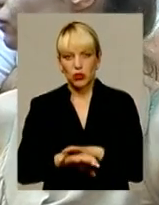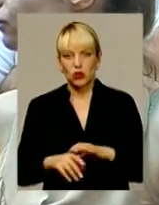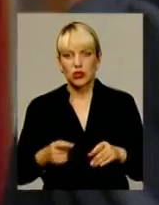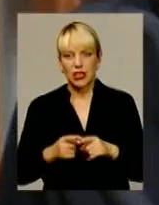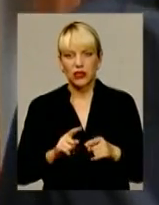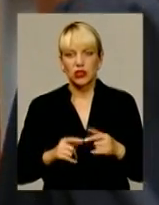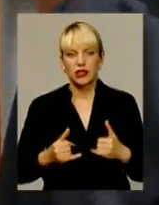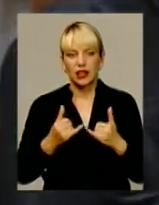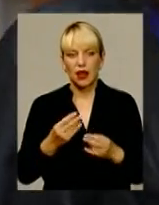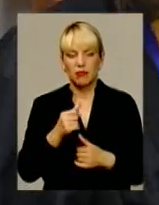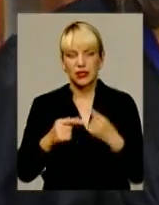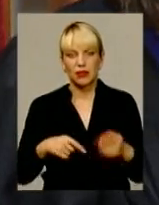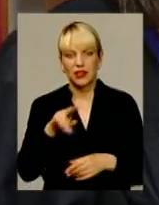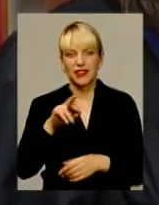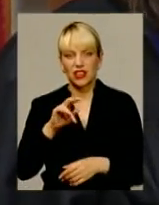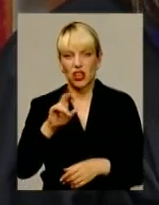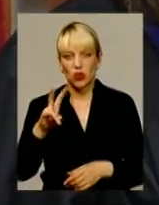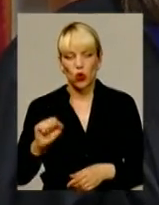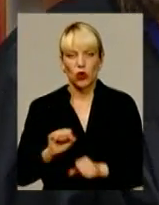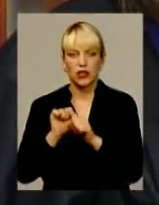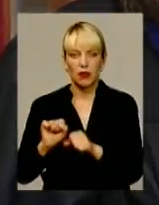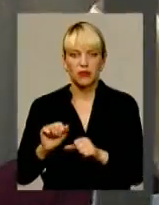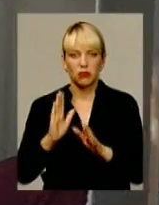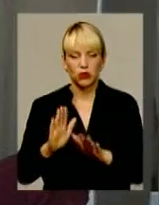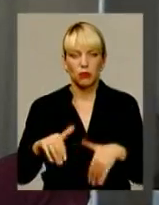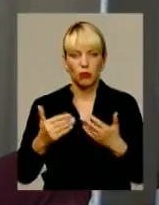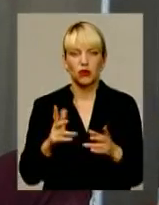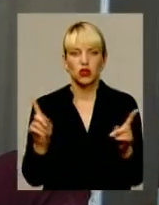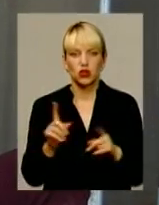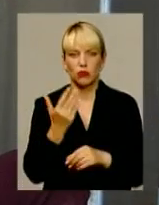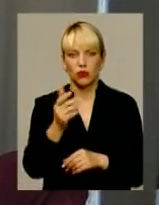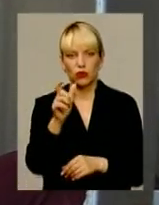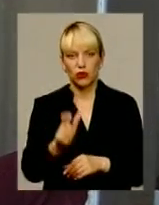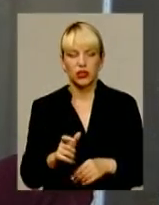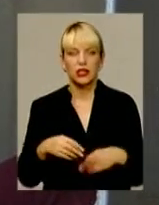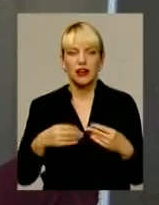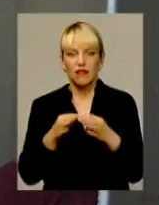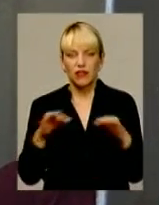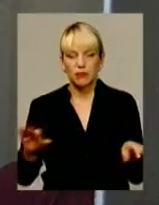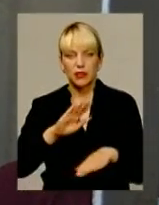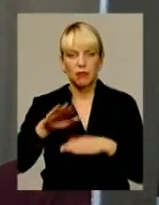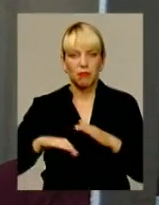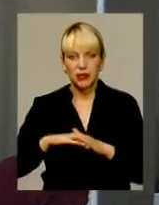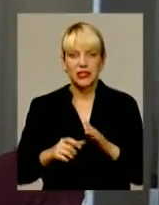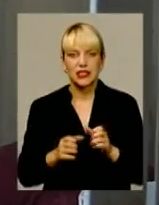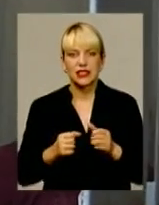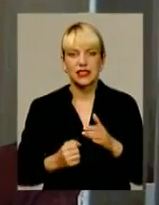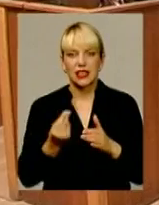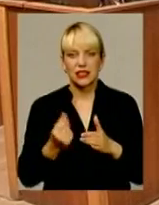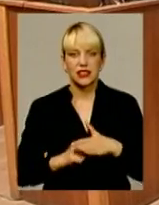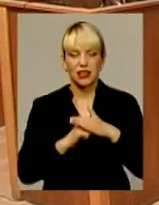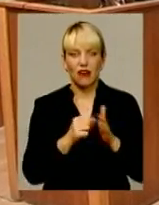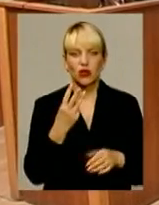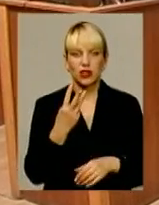Валерію Д'яченку. Адвокат бізнесмена пропонуватиме, аби його підопічного таки випустили під заставу в 300 тисяч гривень.